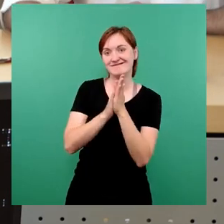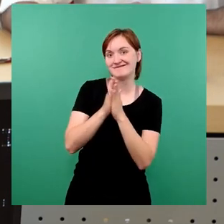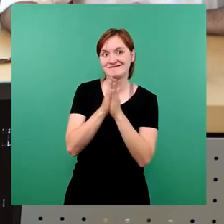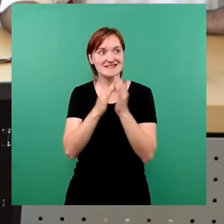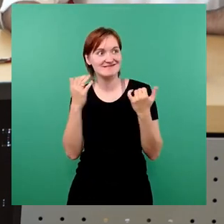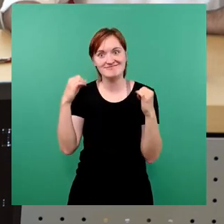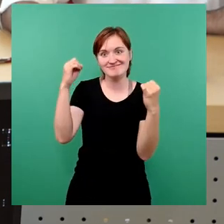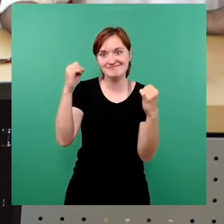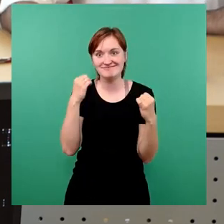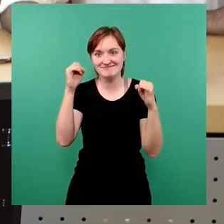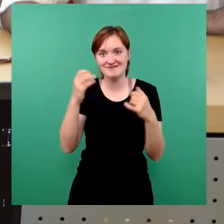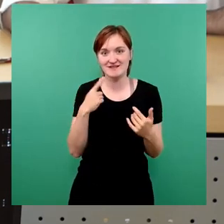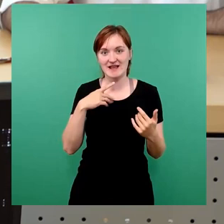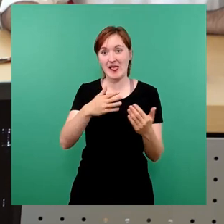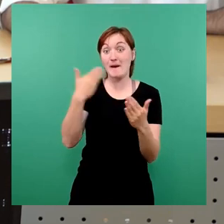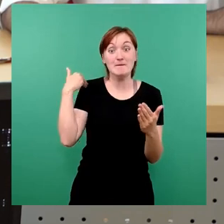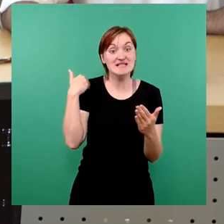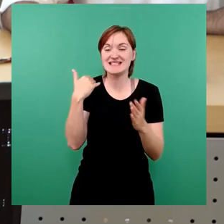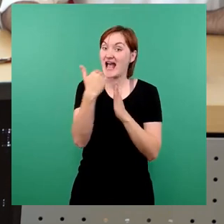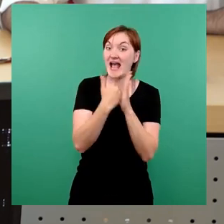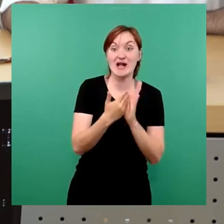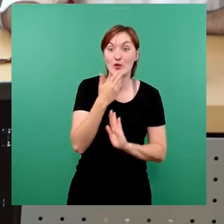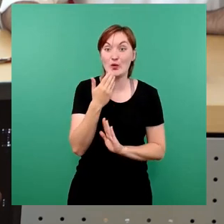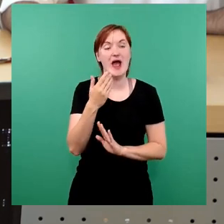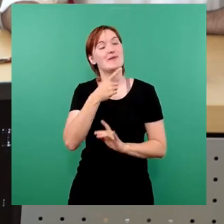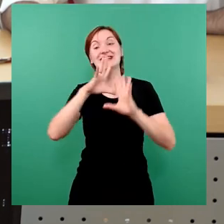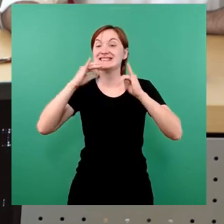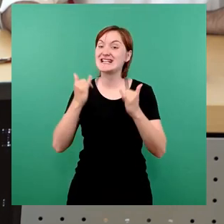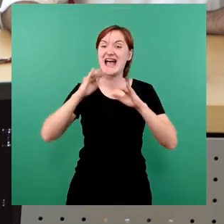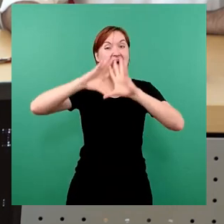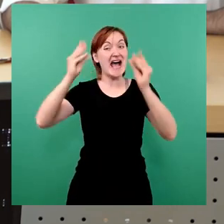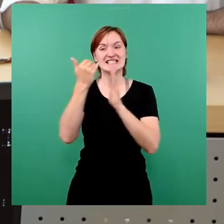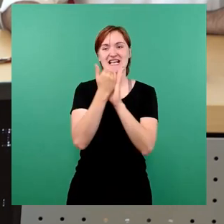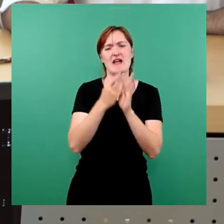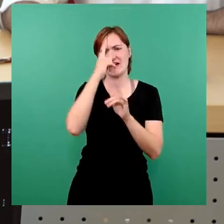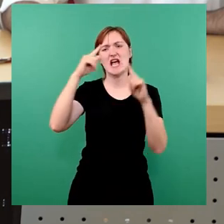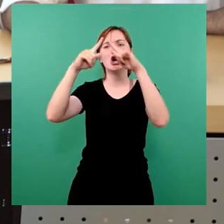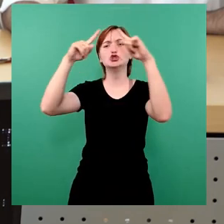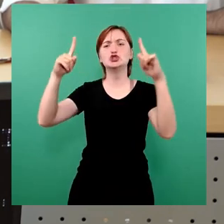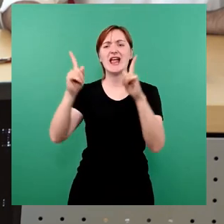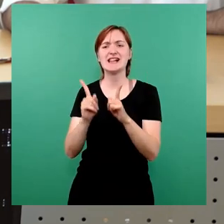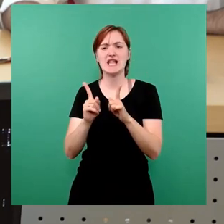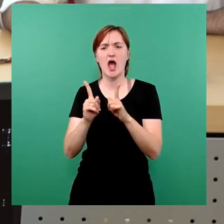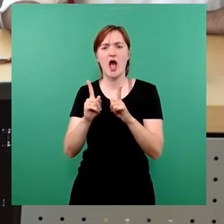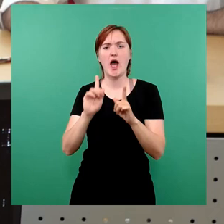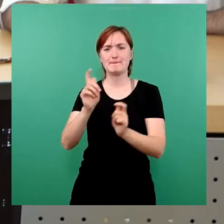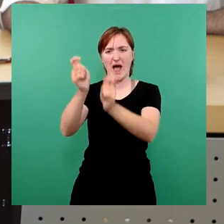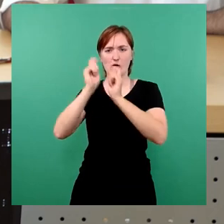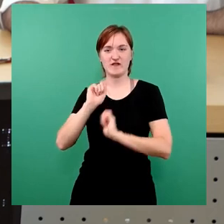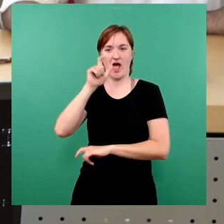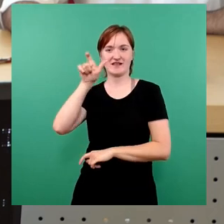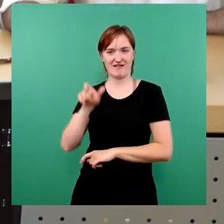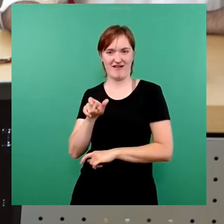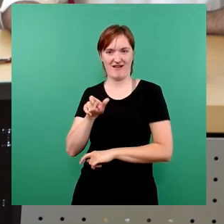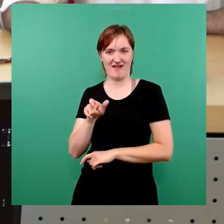auch noch alles, was bisher nie geregelt wurde, ist zu regeln. Sie kennen das mit dem Schilderbeauftragten, das ist mir schleierhaft, wie das sein kann. Die